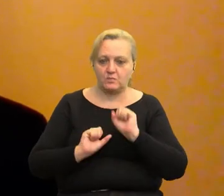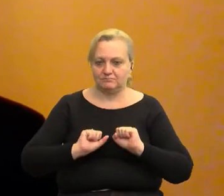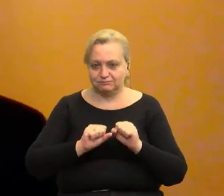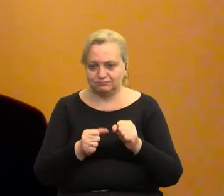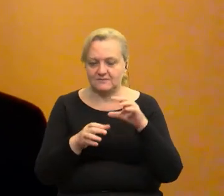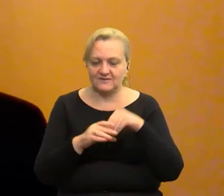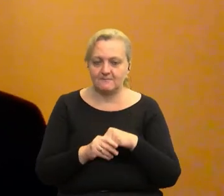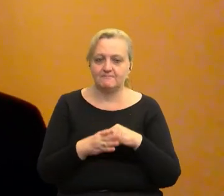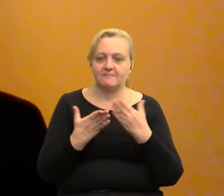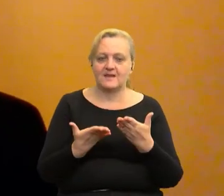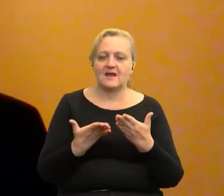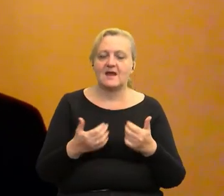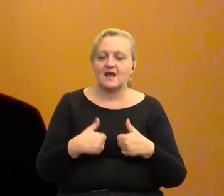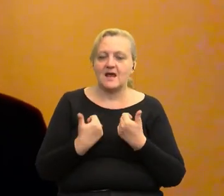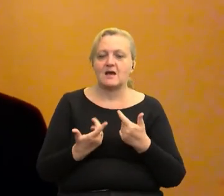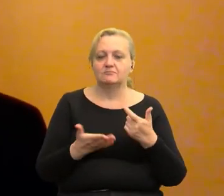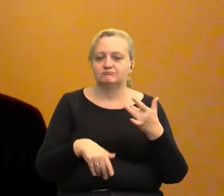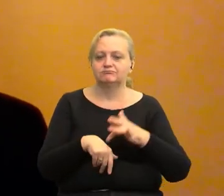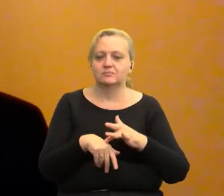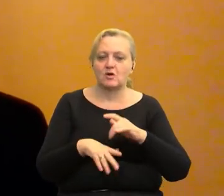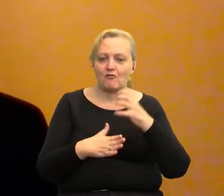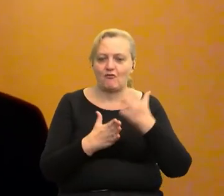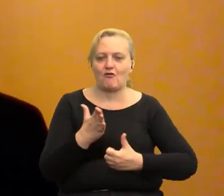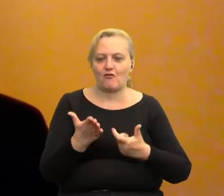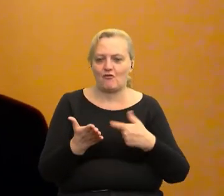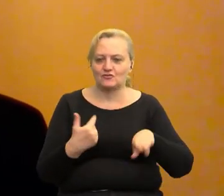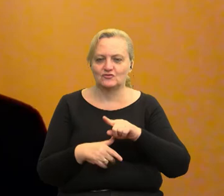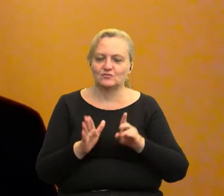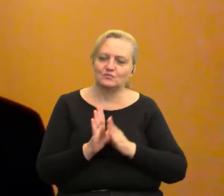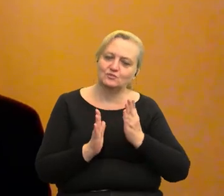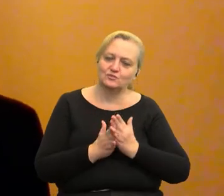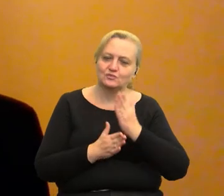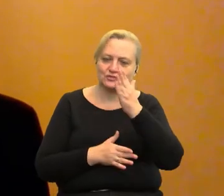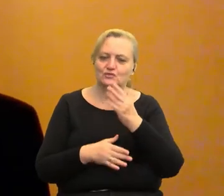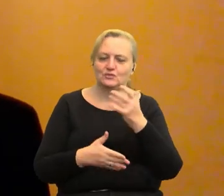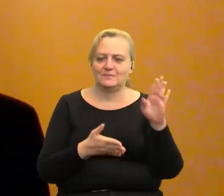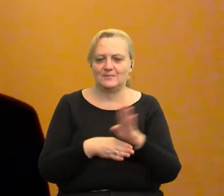skutkowało to korzyściami dla przyszłych biznesów.